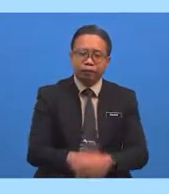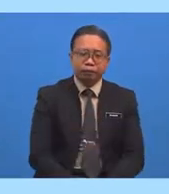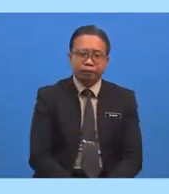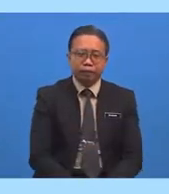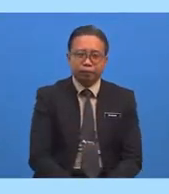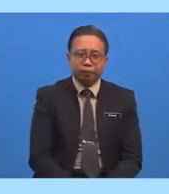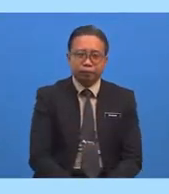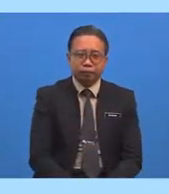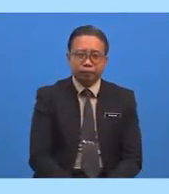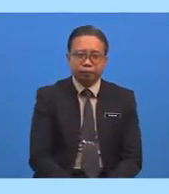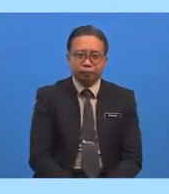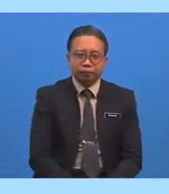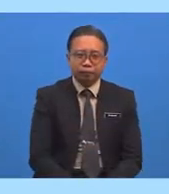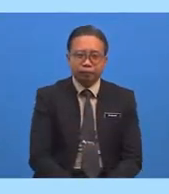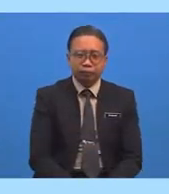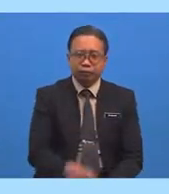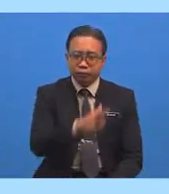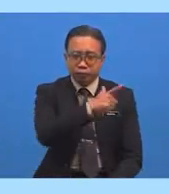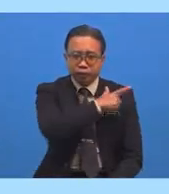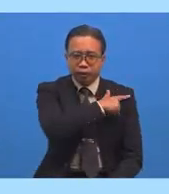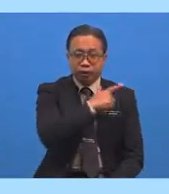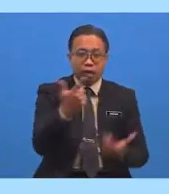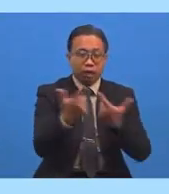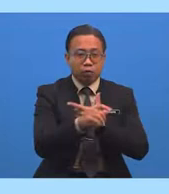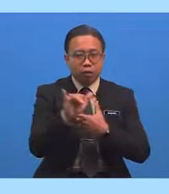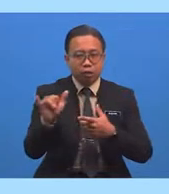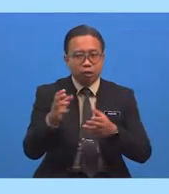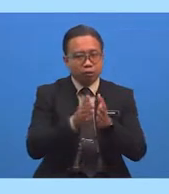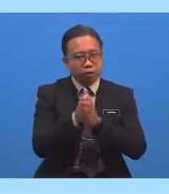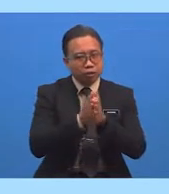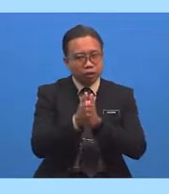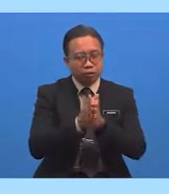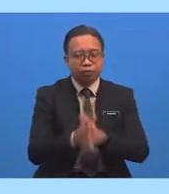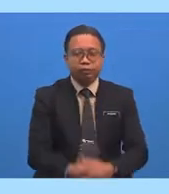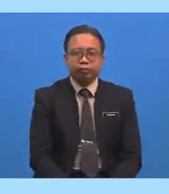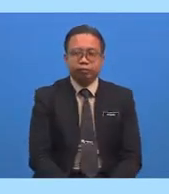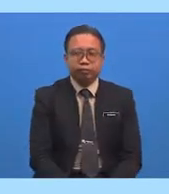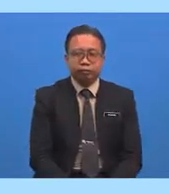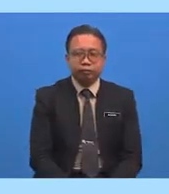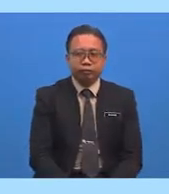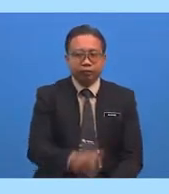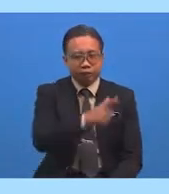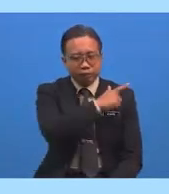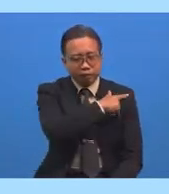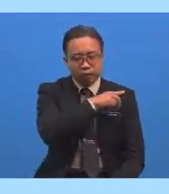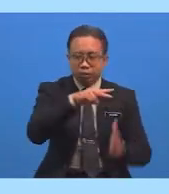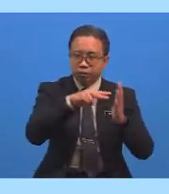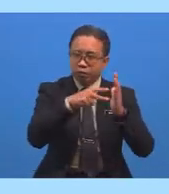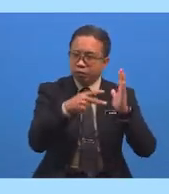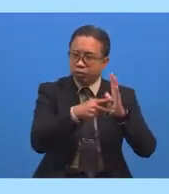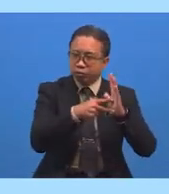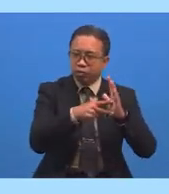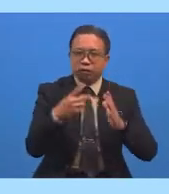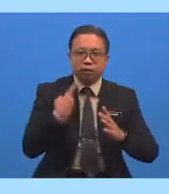Malas Lawannya Rajin Malas Bermaksud